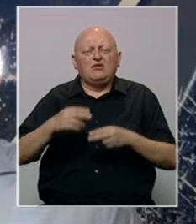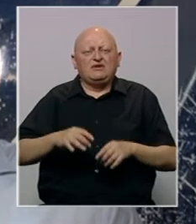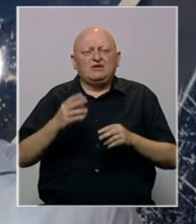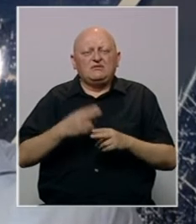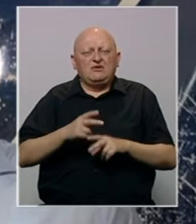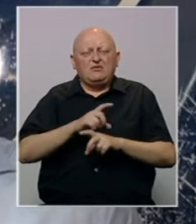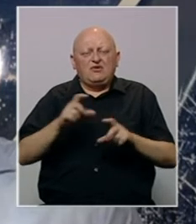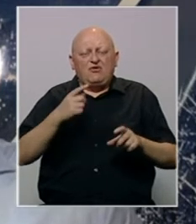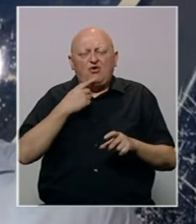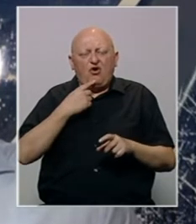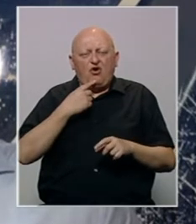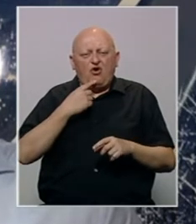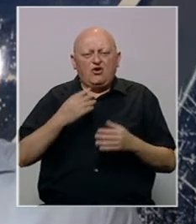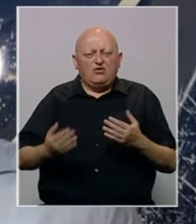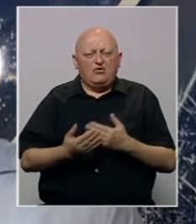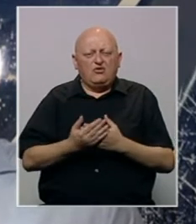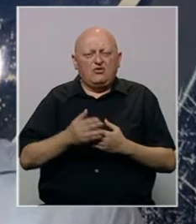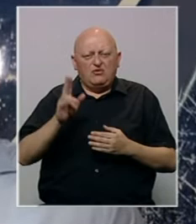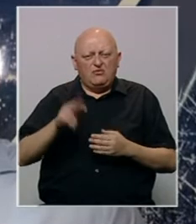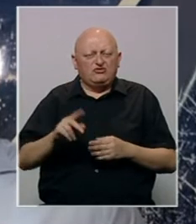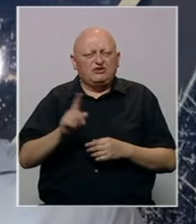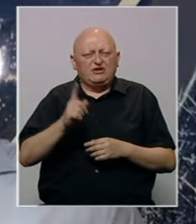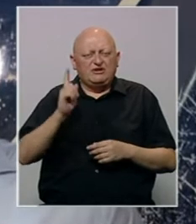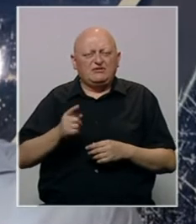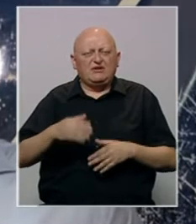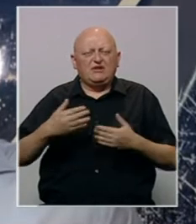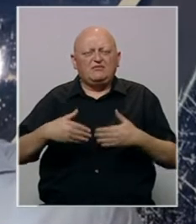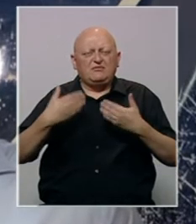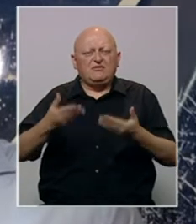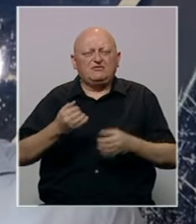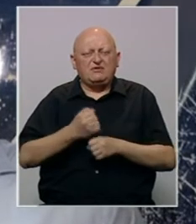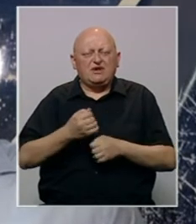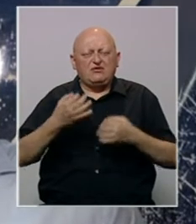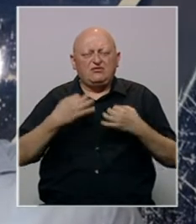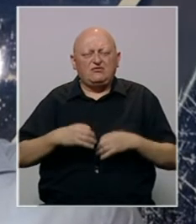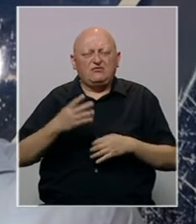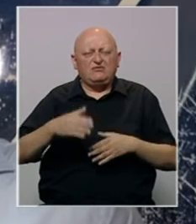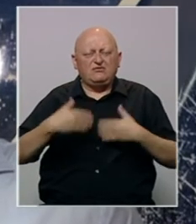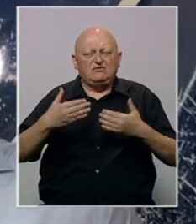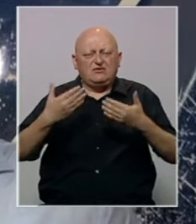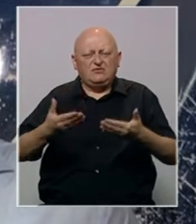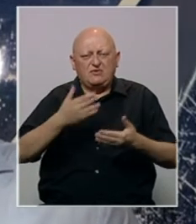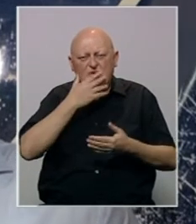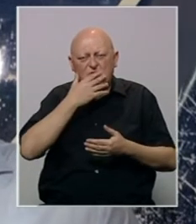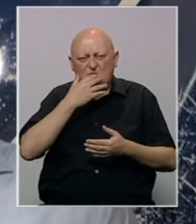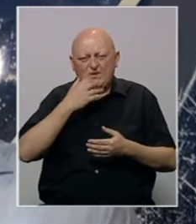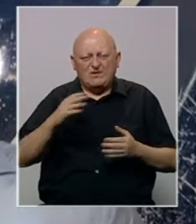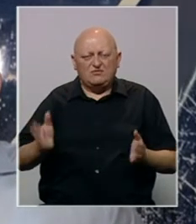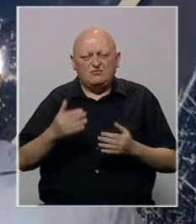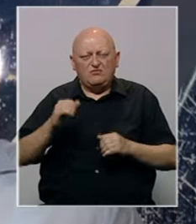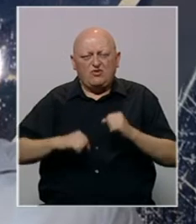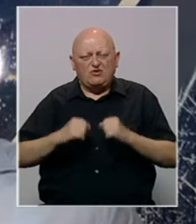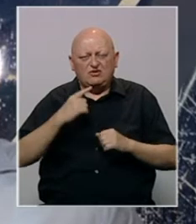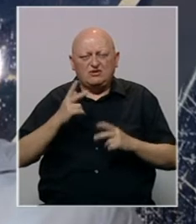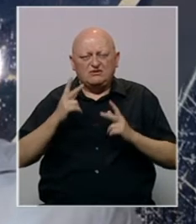imenovanje koja opet može i ne mora. Dakle, prijedlog radnog predsjedništva je dakle dalo prijedlog sa obzirom na urgentnih postupa koji je